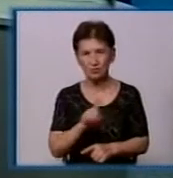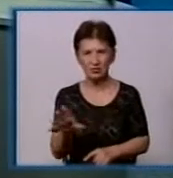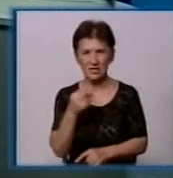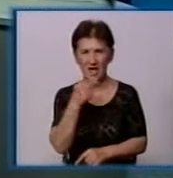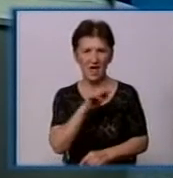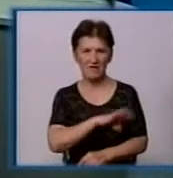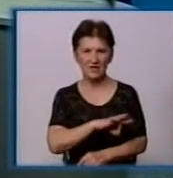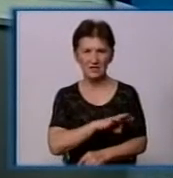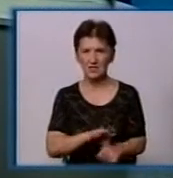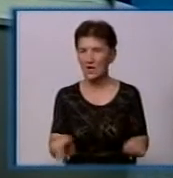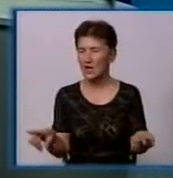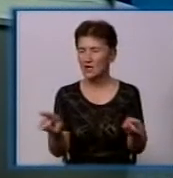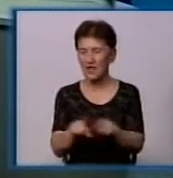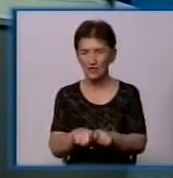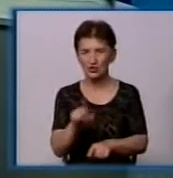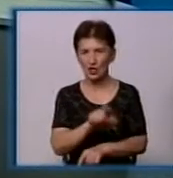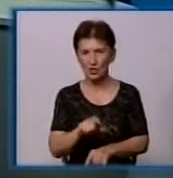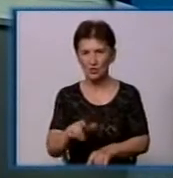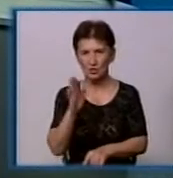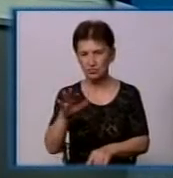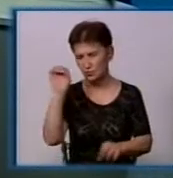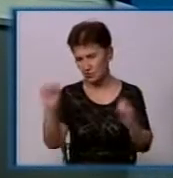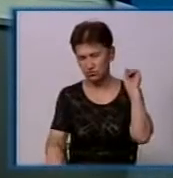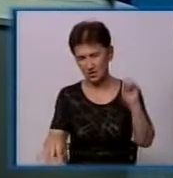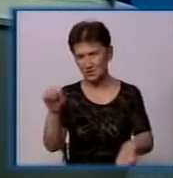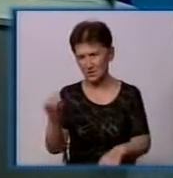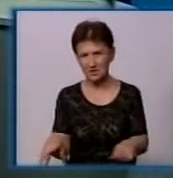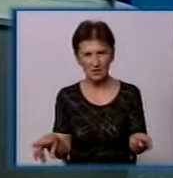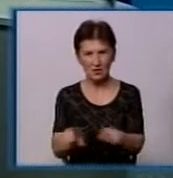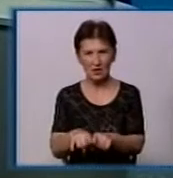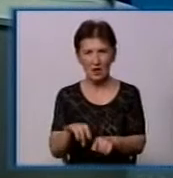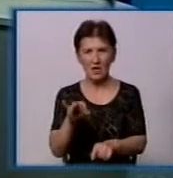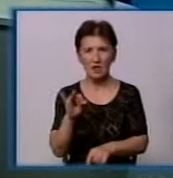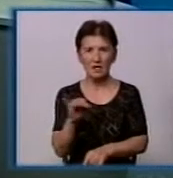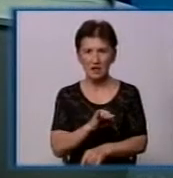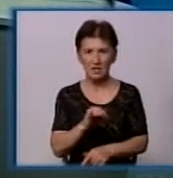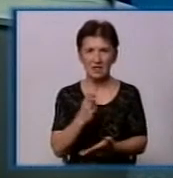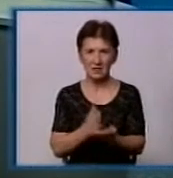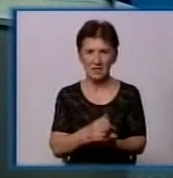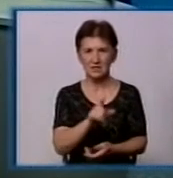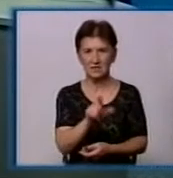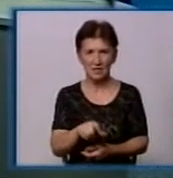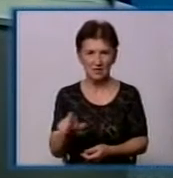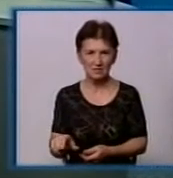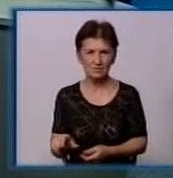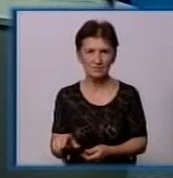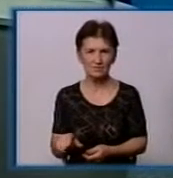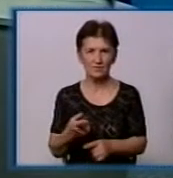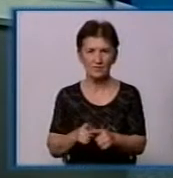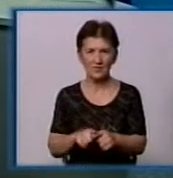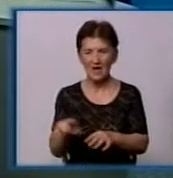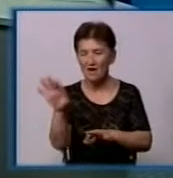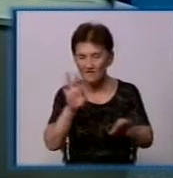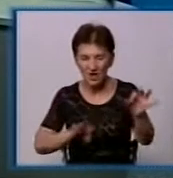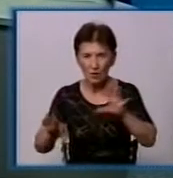люди будуть бросять теж саме. І вибирати. Є категорія людей, яка вибирає з цих